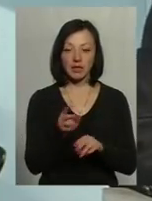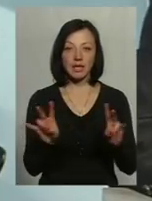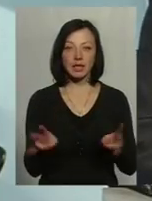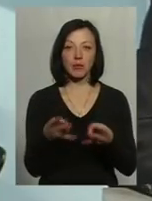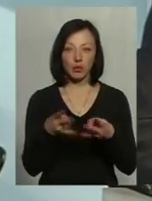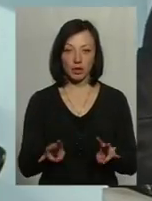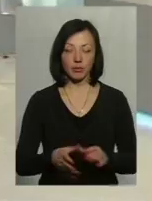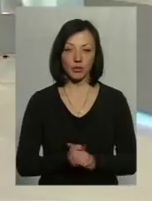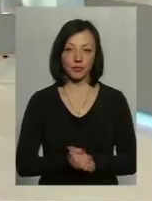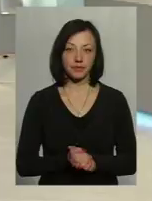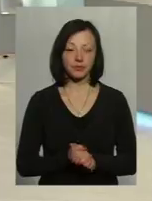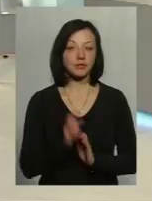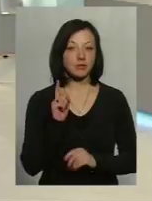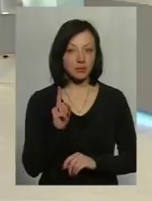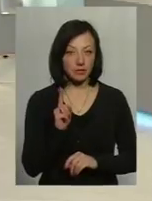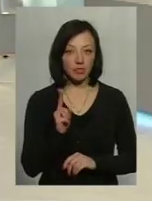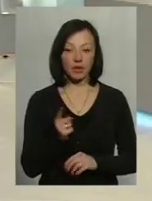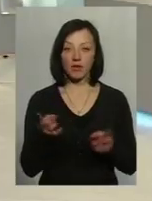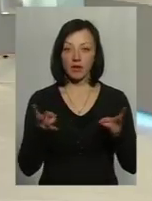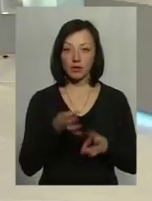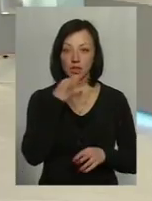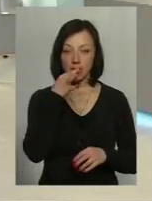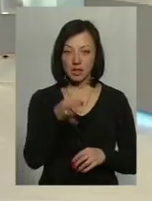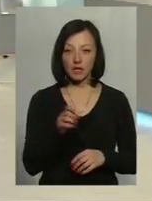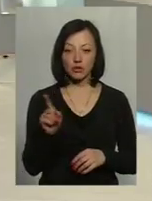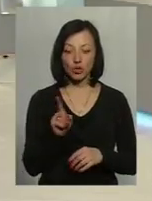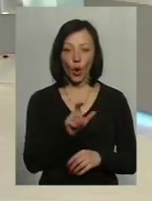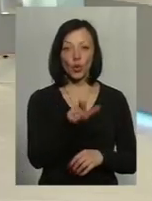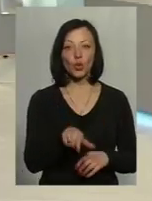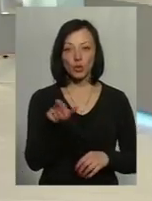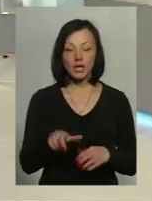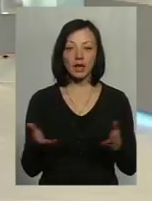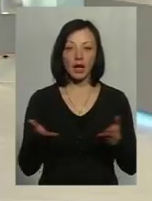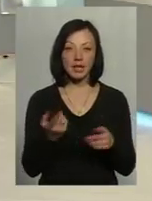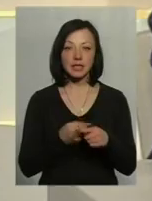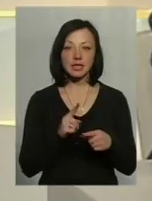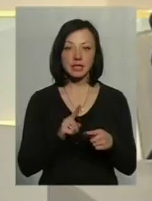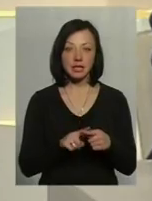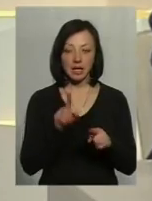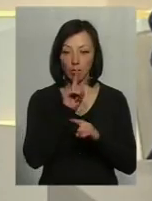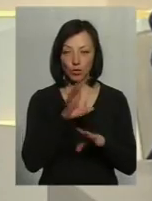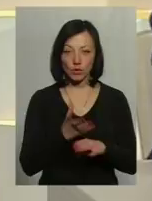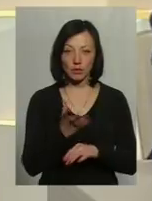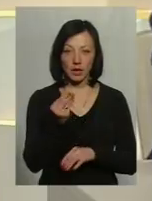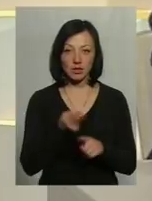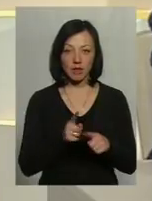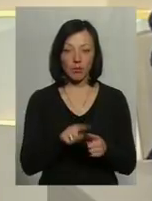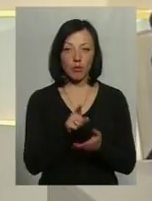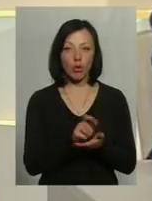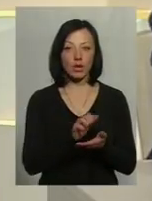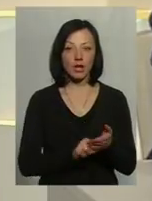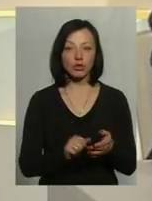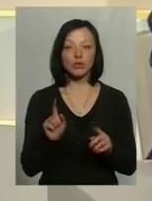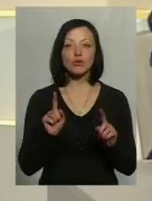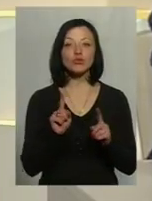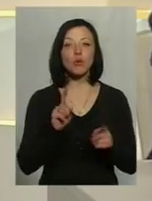потрібно. Разом з тим, варто зауважити, що ті люди, які оцей не будуть сплачувати цей податок, чого